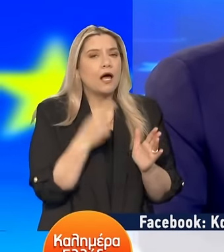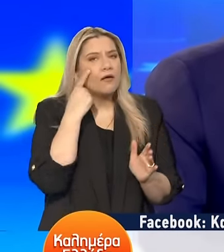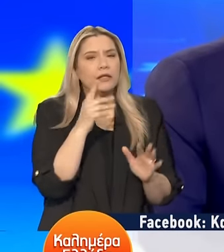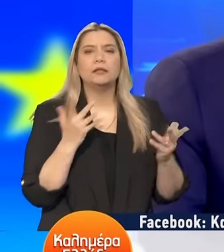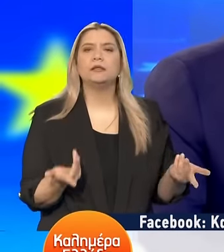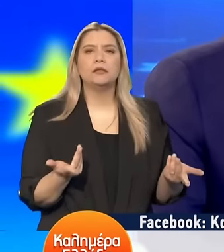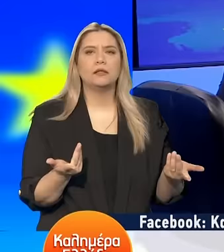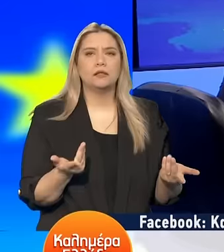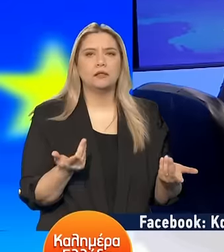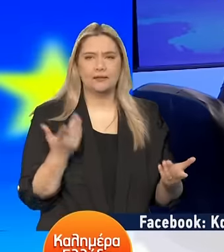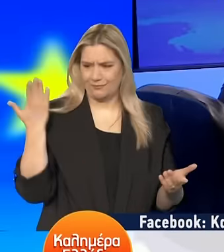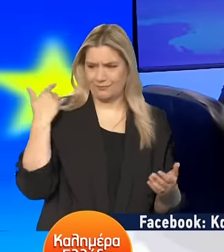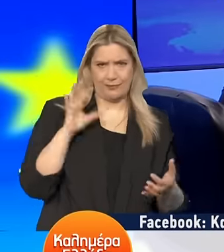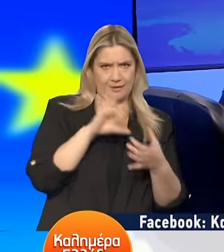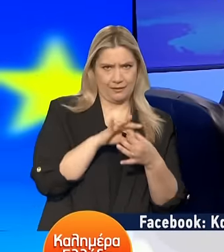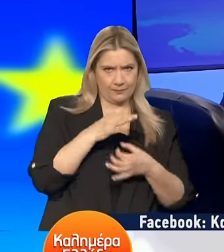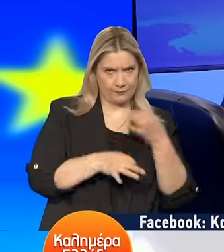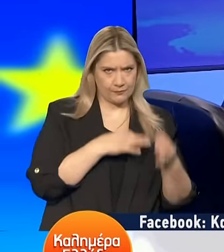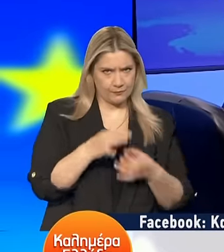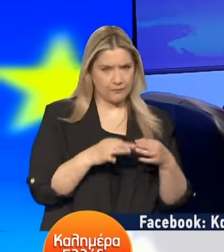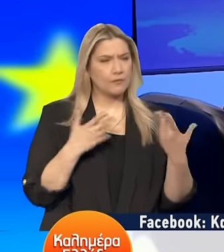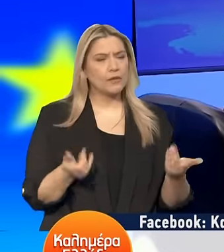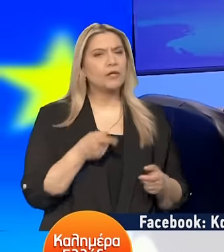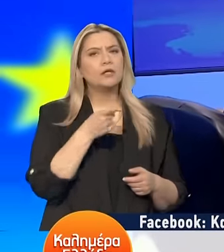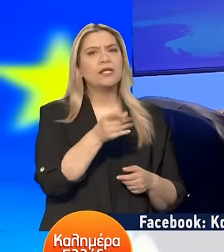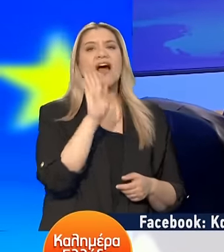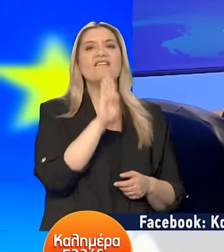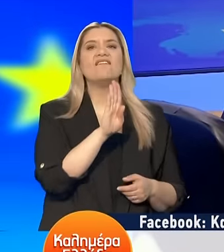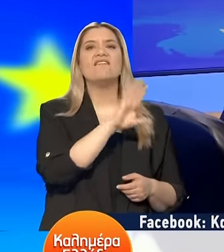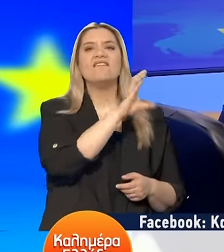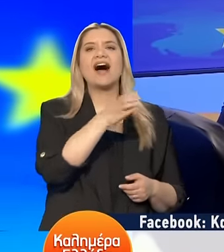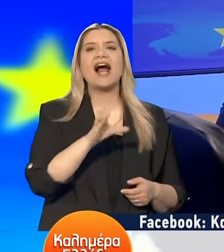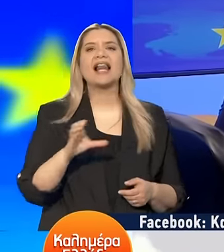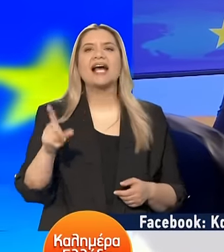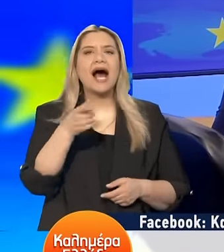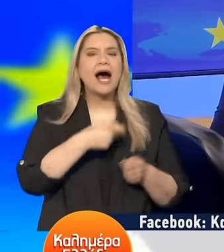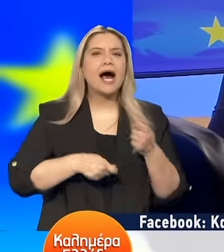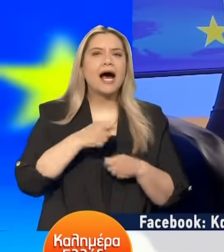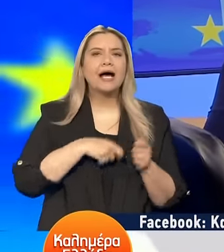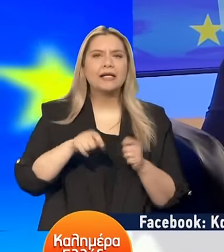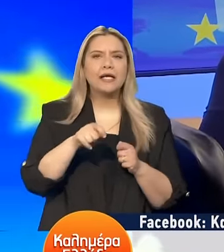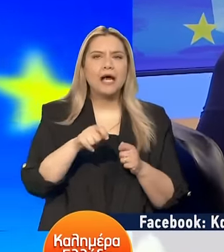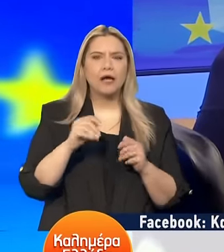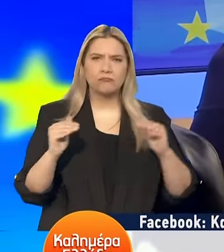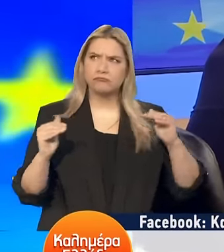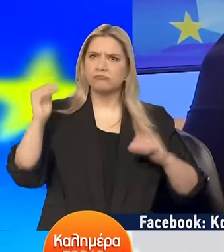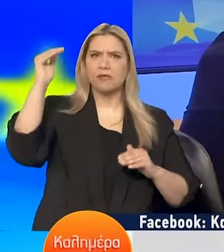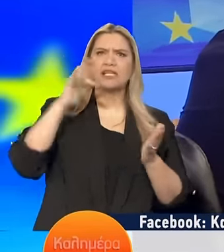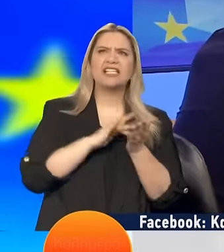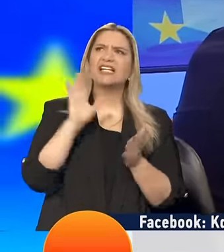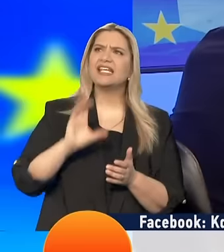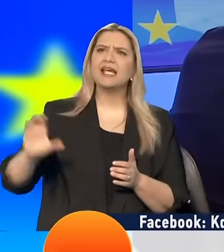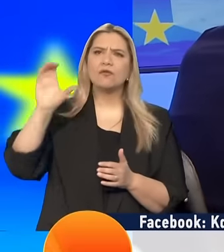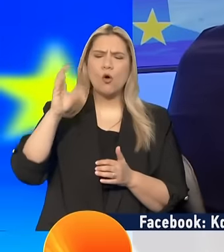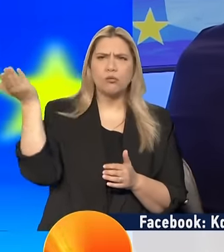συνάρτηση και με την κουβέντα που κάναμε πριν από λίγο Αγοραστική δύναμη Βαλκανίων Με τιμές στην πραγματικότητα κεντρικής Ευρώπης Δηλαδή νομίζω ότι συμφωνούμε